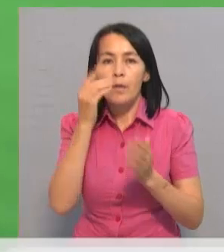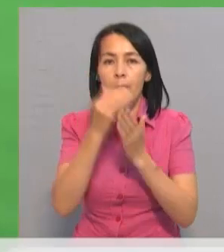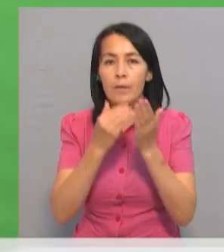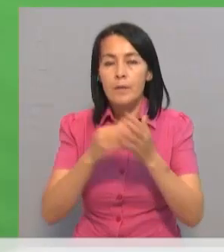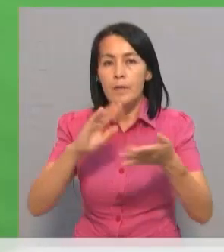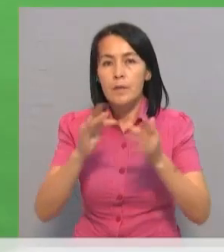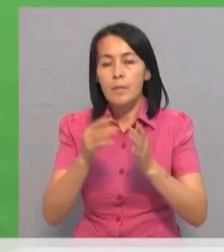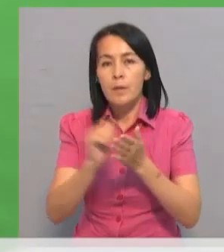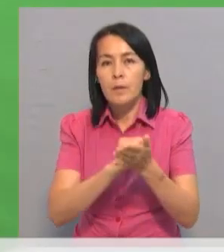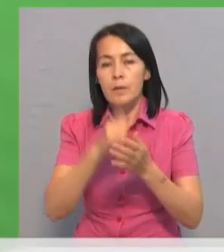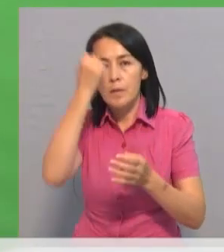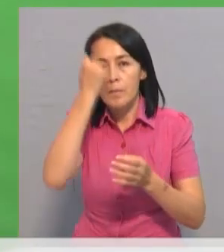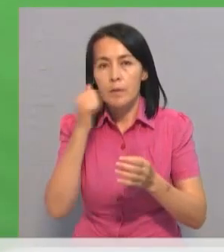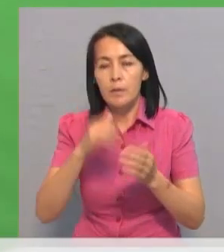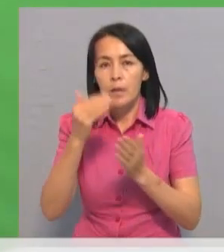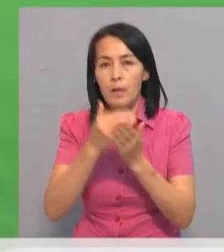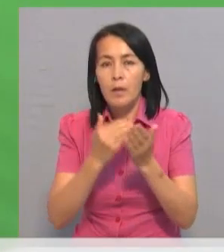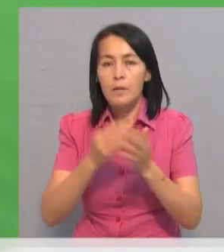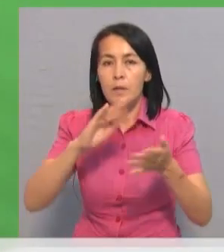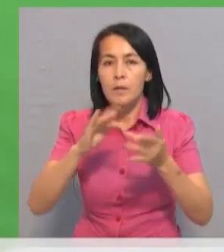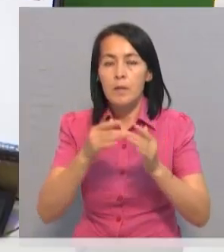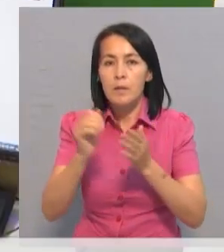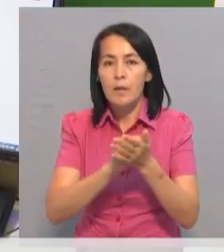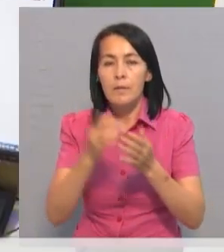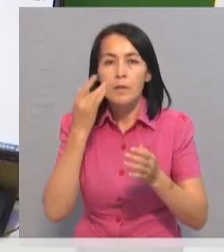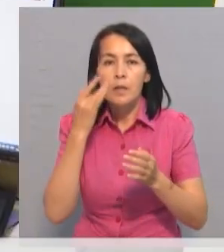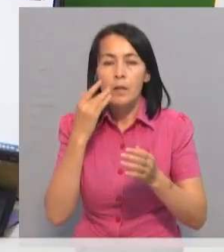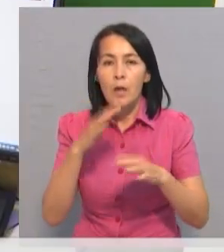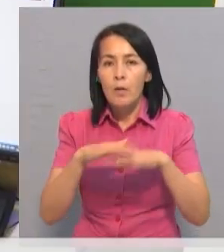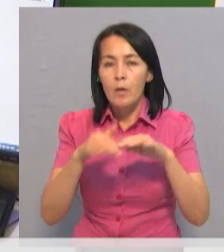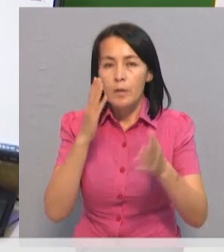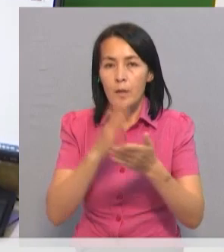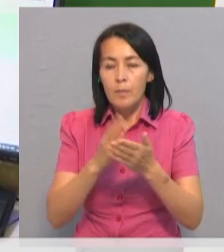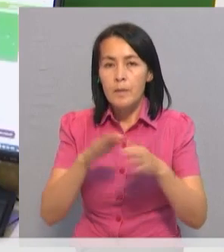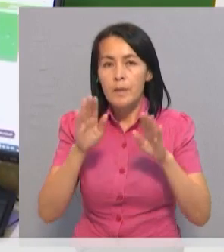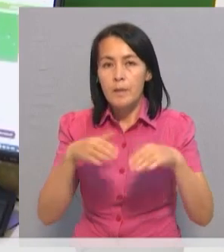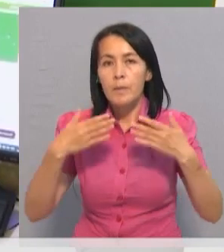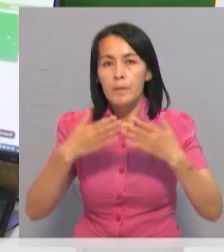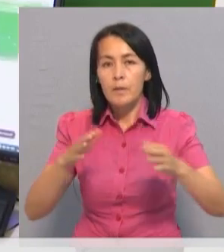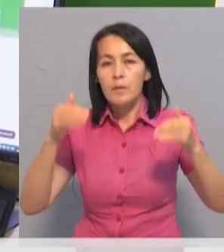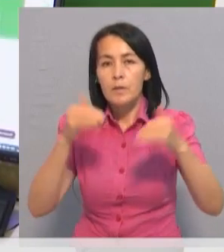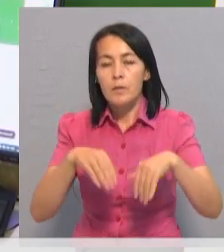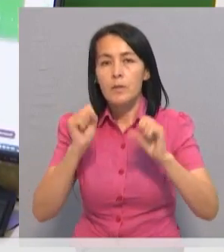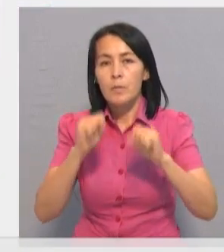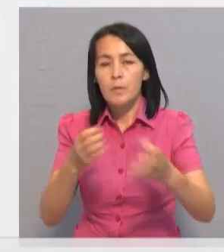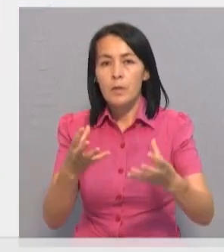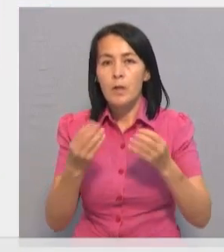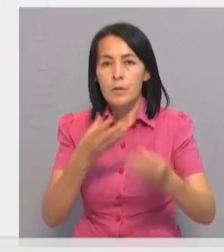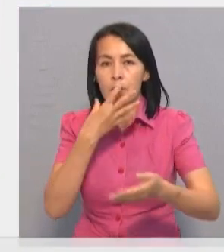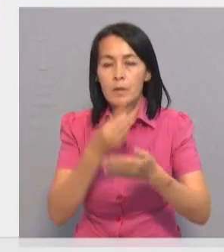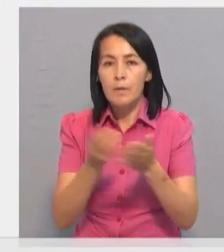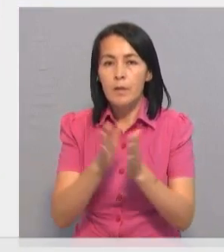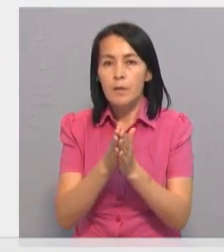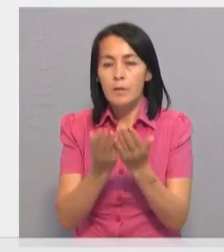«Цифровые документы». Благодаря данному сервису цифровые документы всегда под рукой. Теперь выпускники колледжа также могут получить цифровой формат